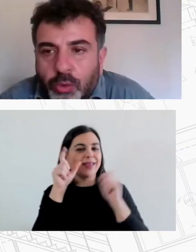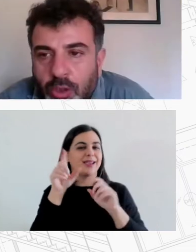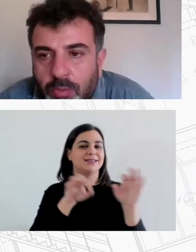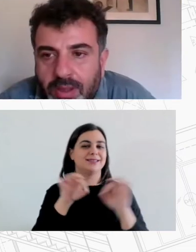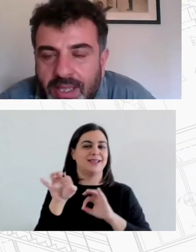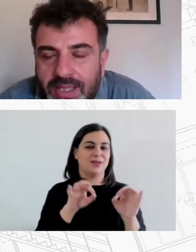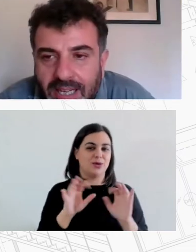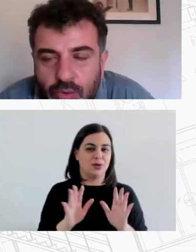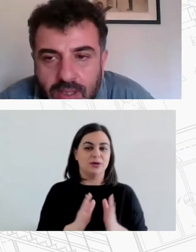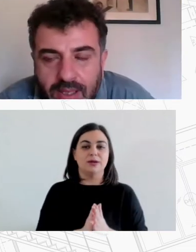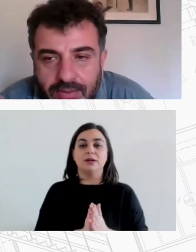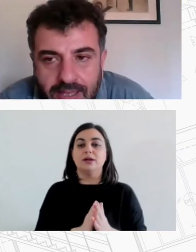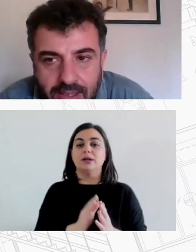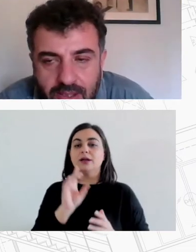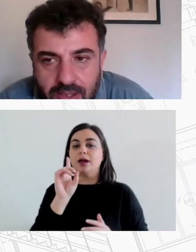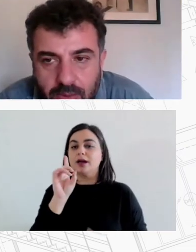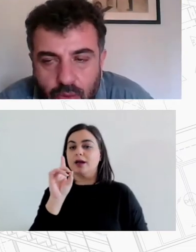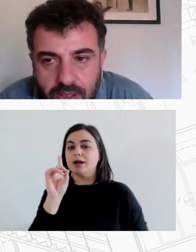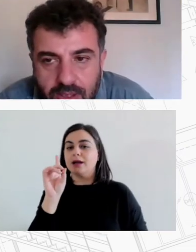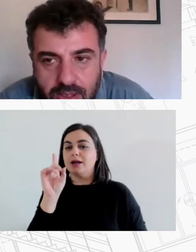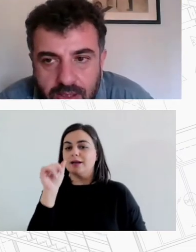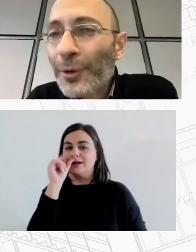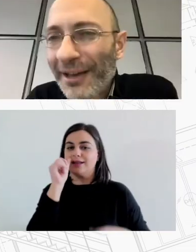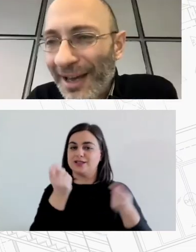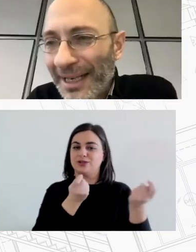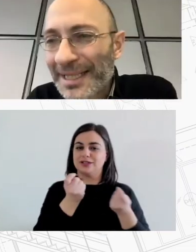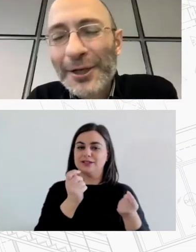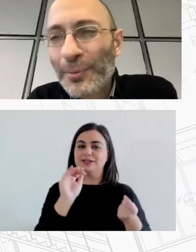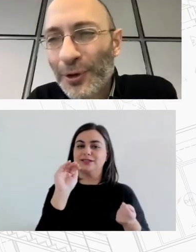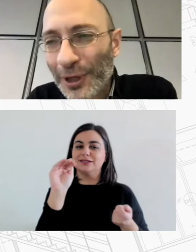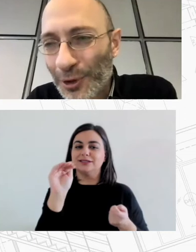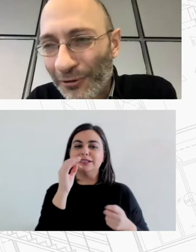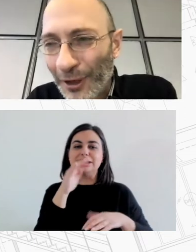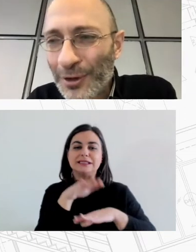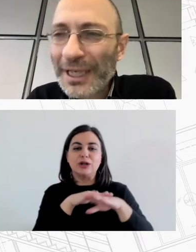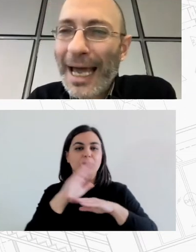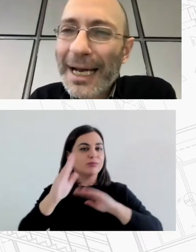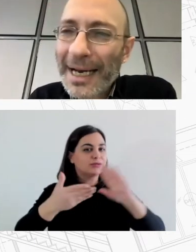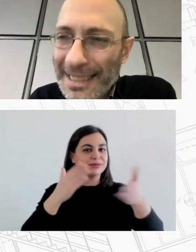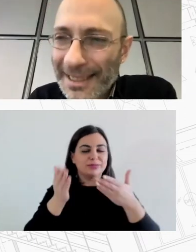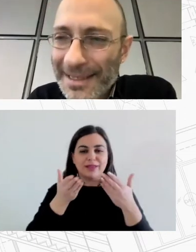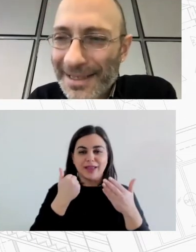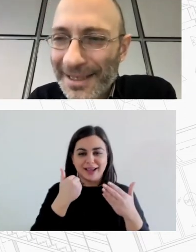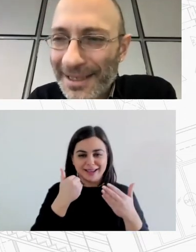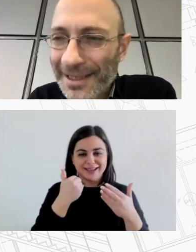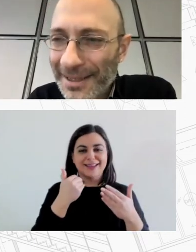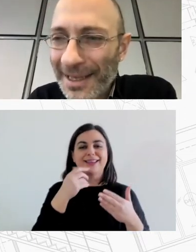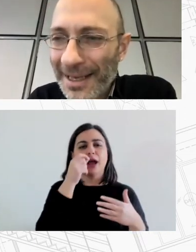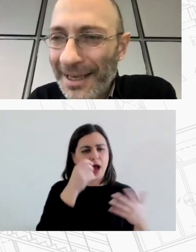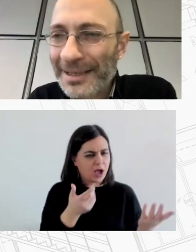Χατζημπροχοποιού Συγγνώμη δεν αλλάζουν οι διαφάνειες στην παρουσίαση σας Μην έχουν διαφάνειες δείχνω μόνο το εξόρτημα και αν χρειαστεί